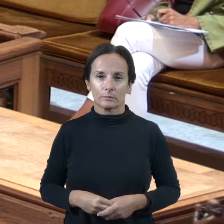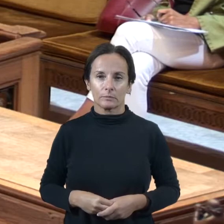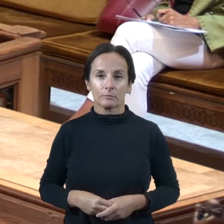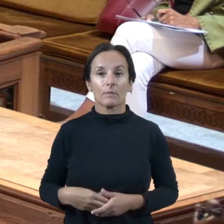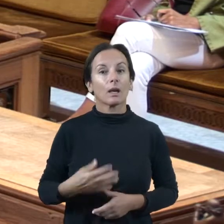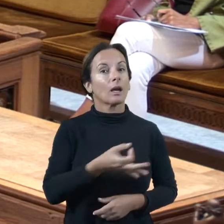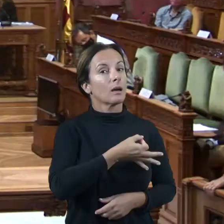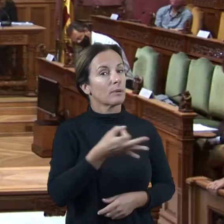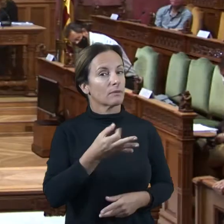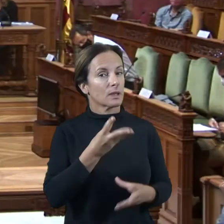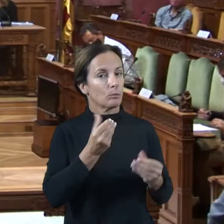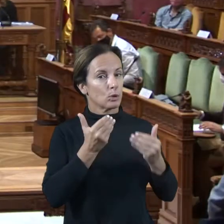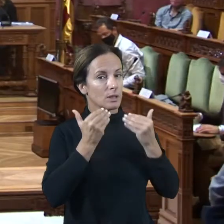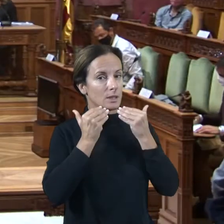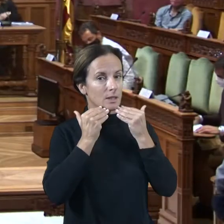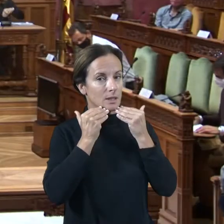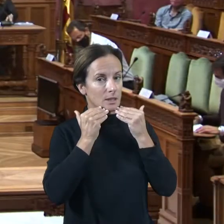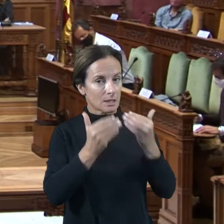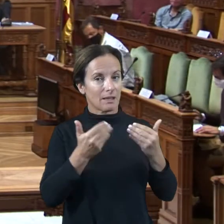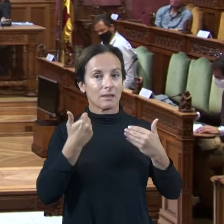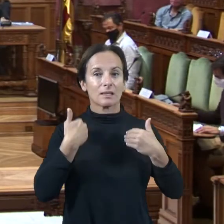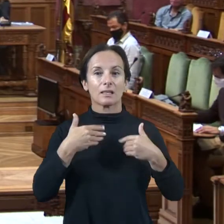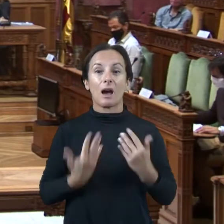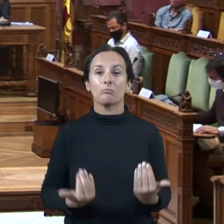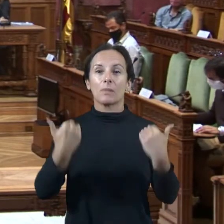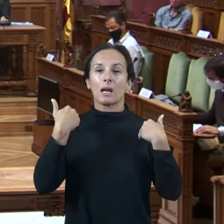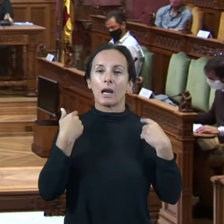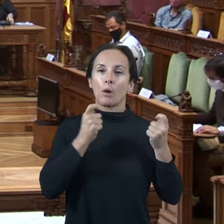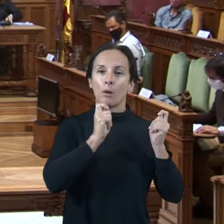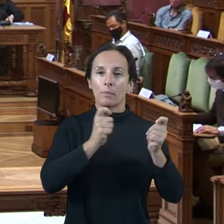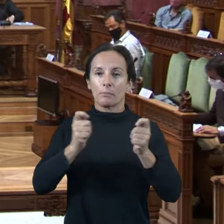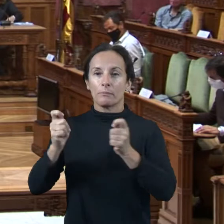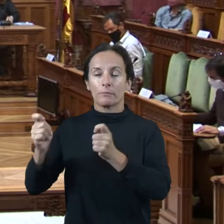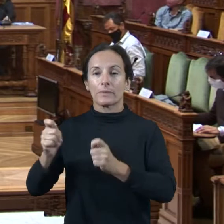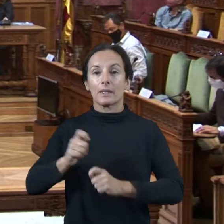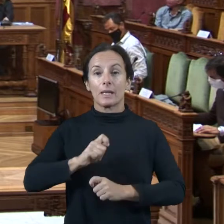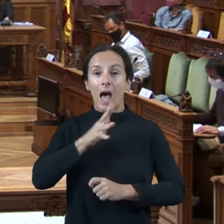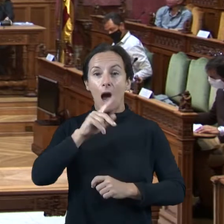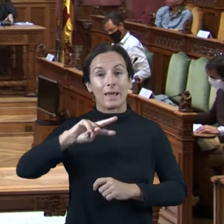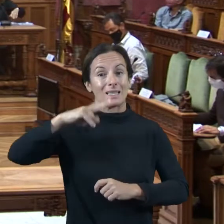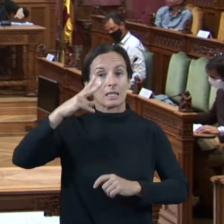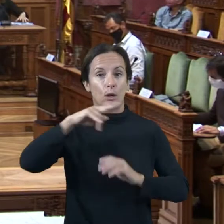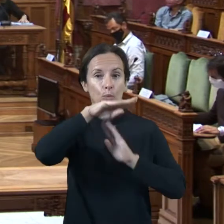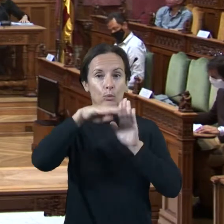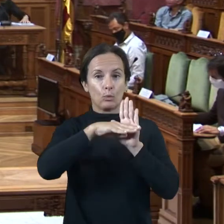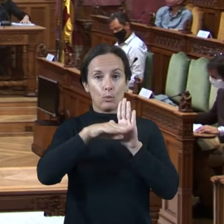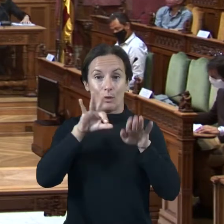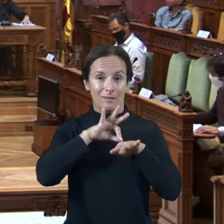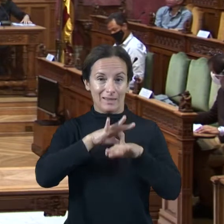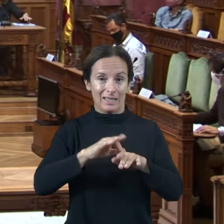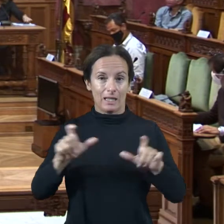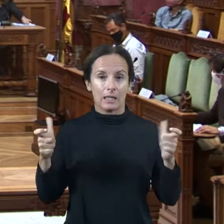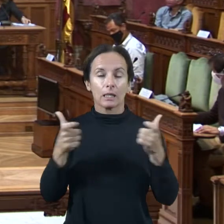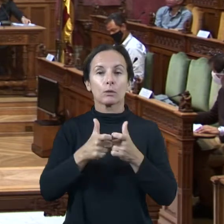Perfecte, moltes gràcies. Una vegada, vosaltres nomenaments. Passant al segon punt de sort de desdia, que és el Pla Insular d'Esports,